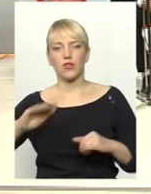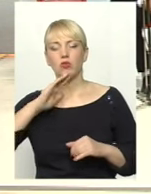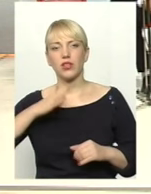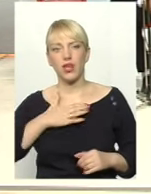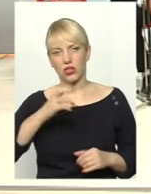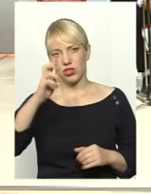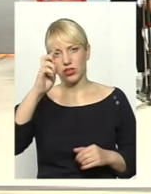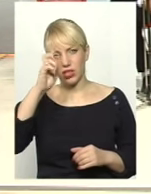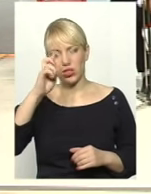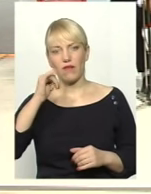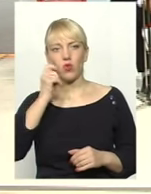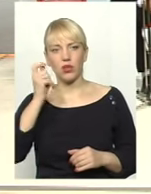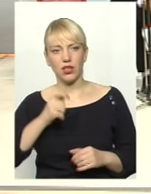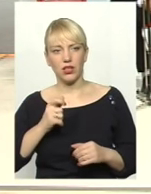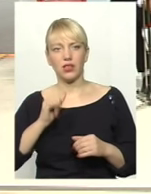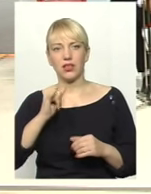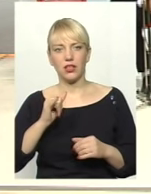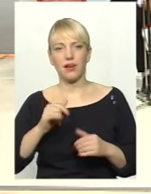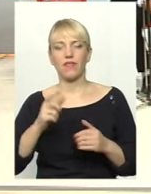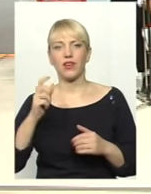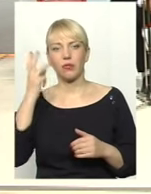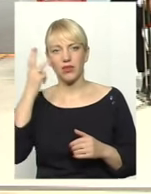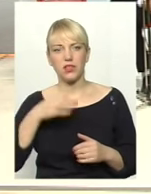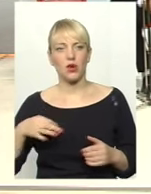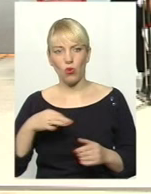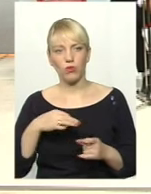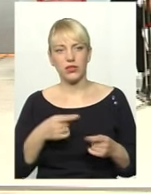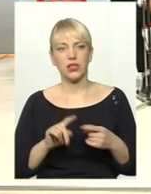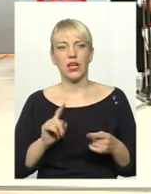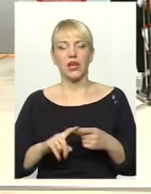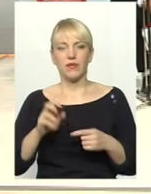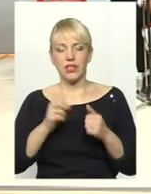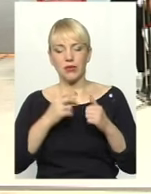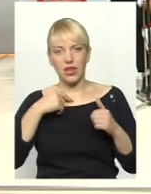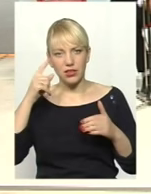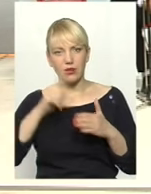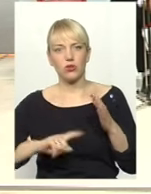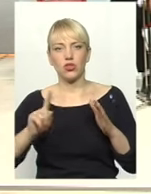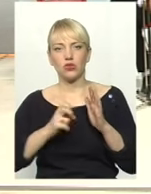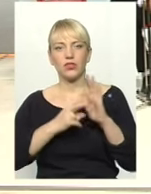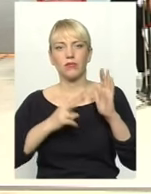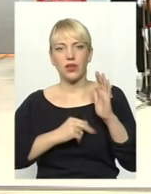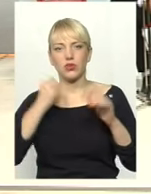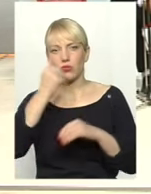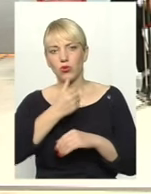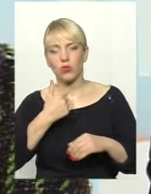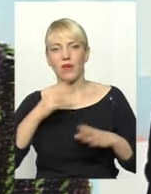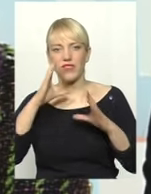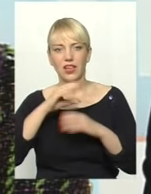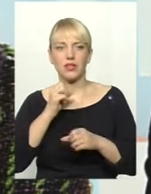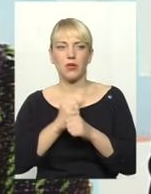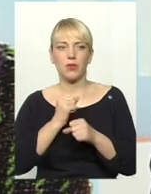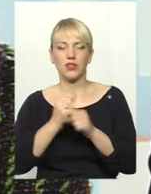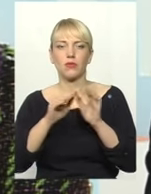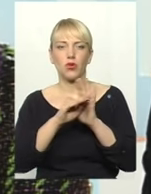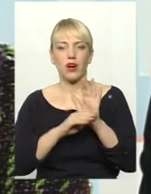жаль, не відбувається. Ми дуже надіємося, що в 2017 році нам все-таки вдасться попрацювати з тими програмами, які будуть